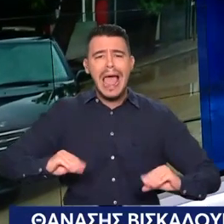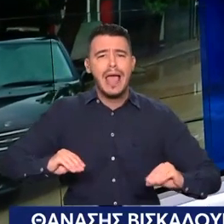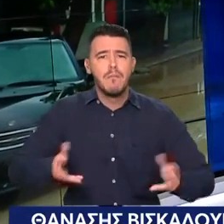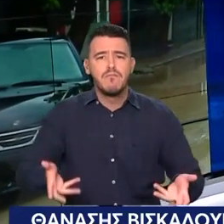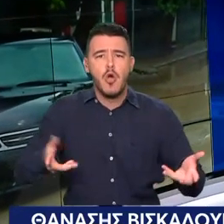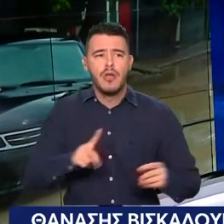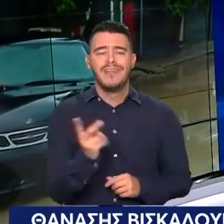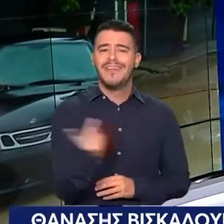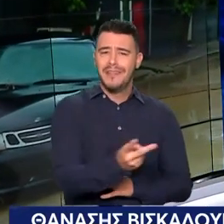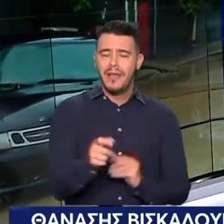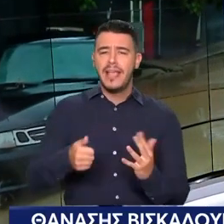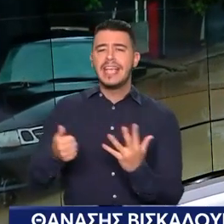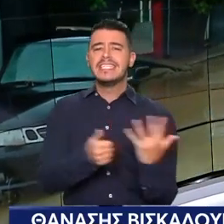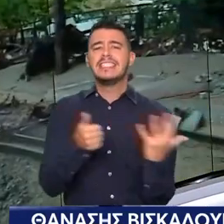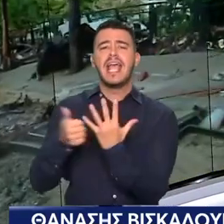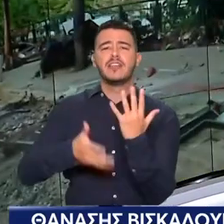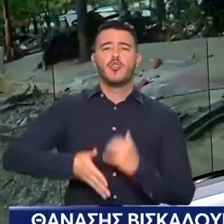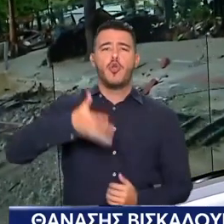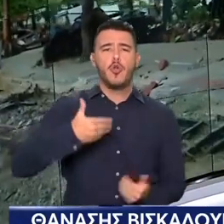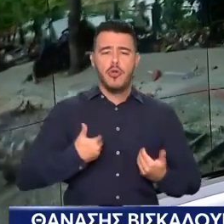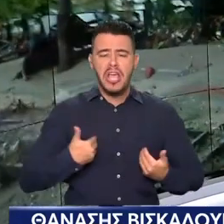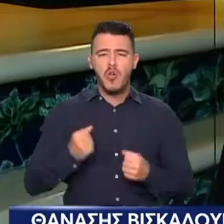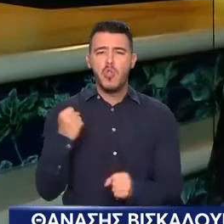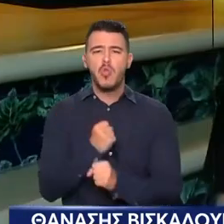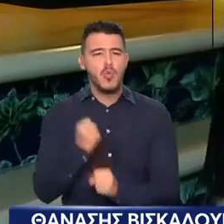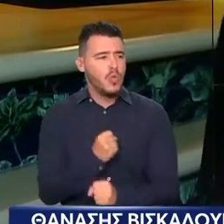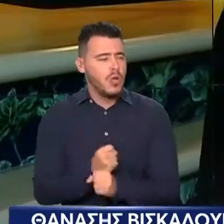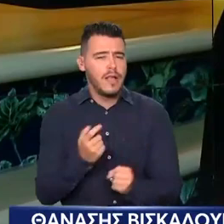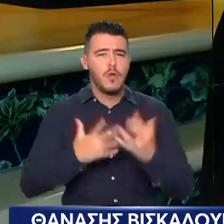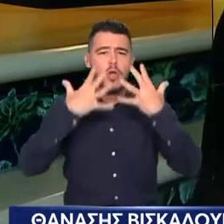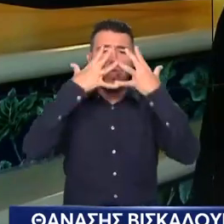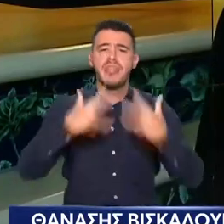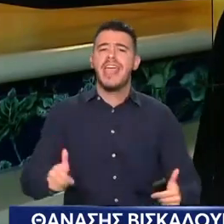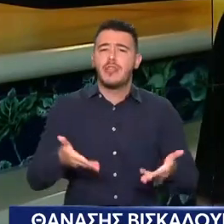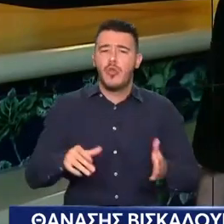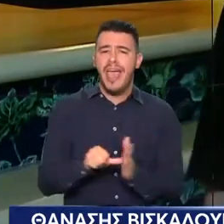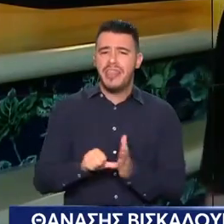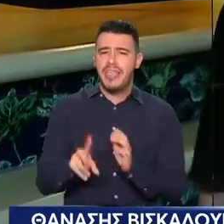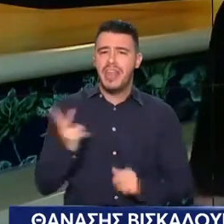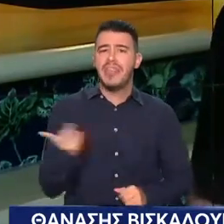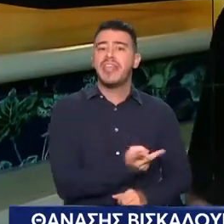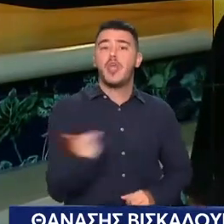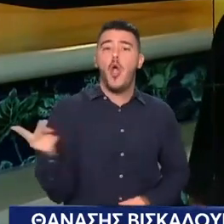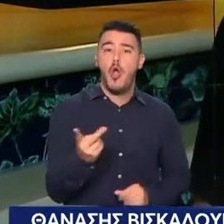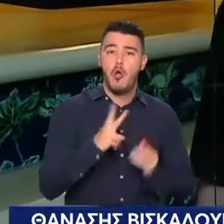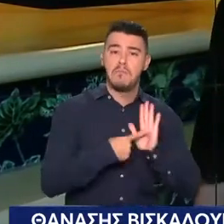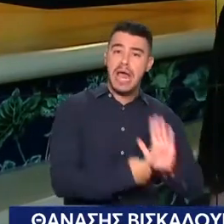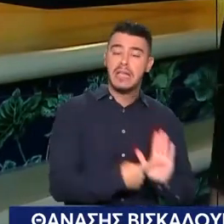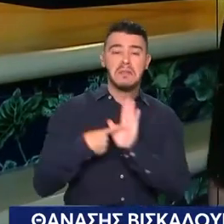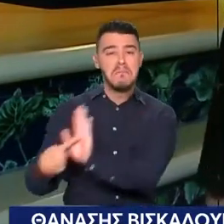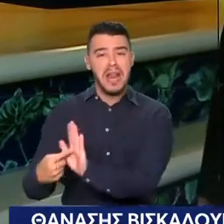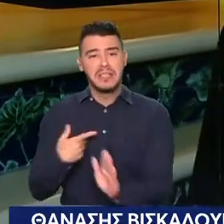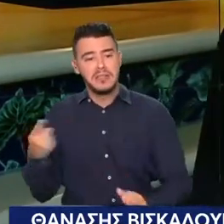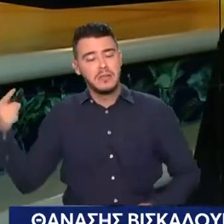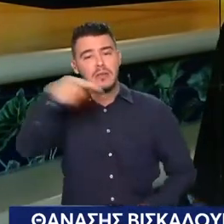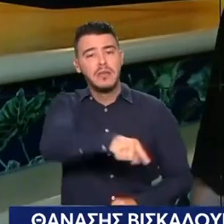άνθρωποι 66 χρονών Εγώ είμαι στην Αθήνα με δύο θέατρα Είμαι στο σεσουάριο δολοφόνους και στο όνειρο καλοκίνησης νύχτας Δεν μπορώ να είναι που είπα να βοηθήσω Η γυναίκα